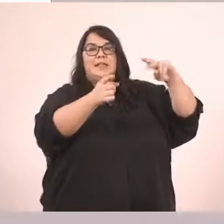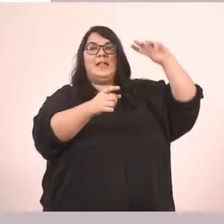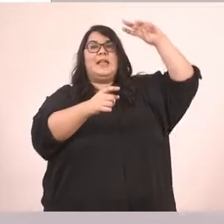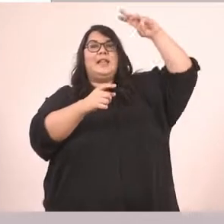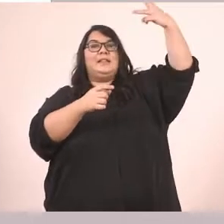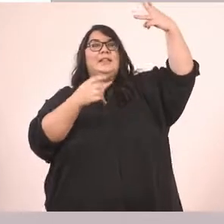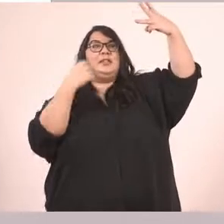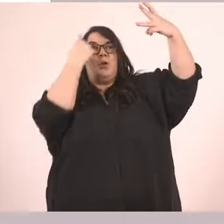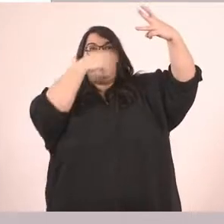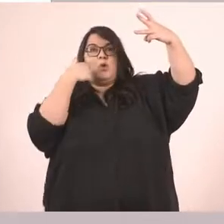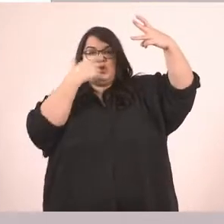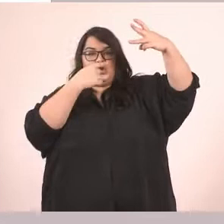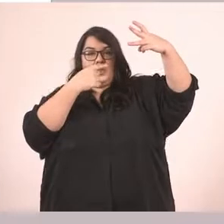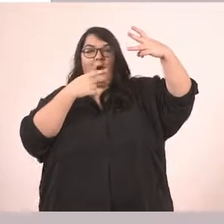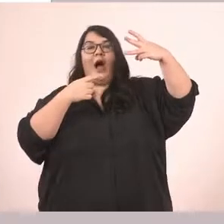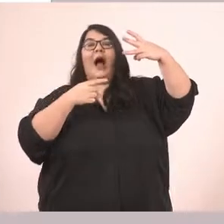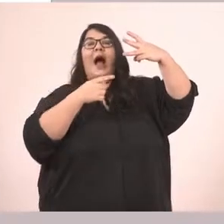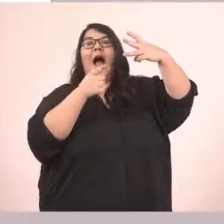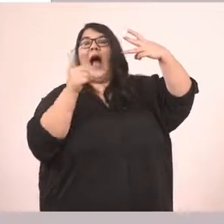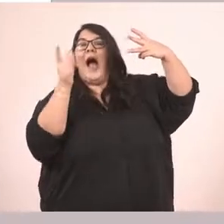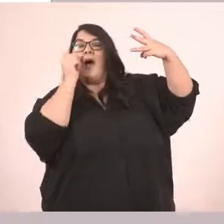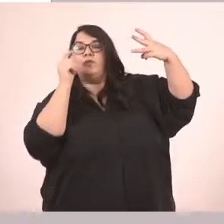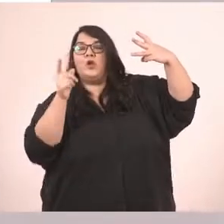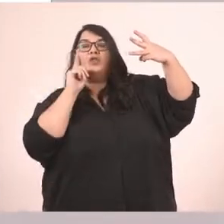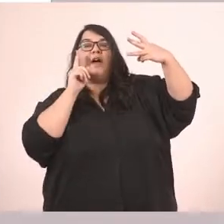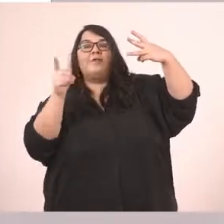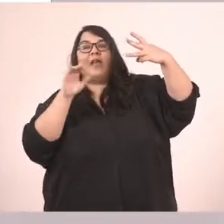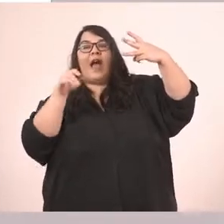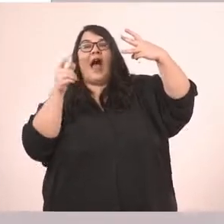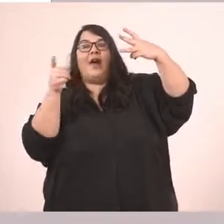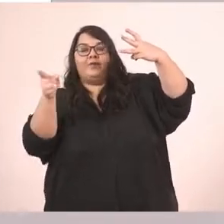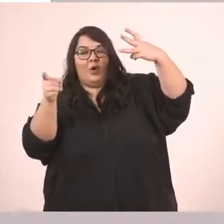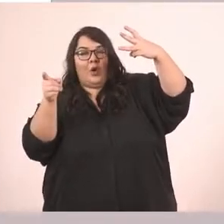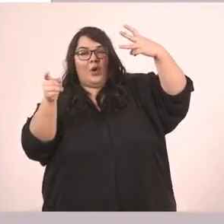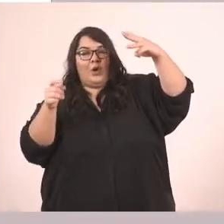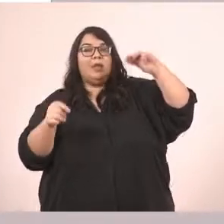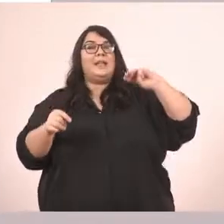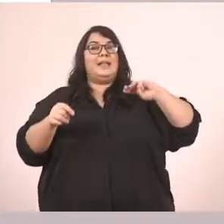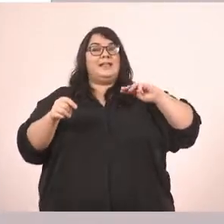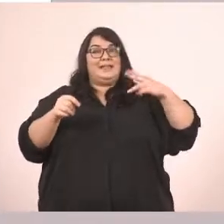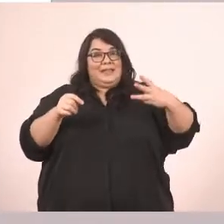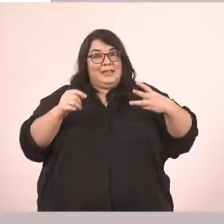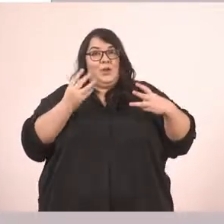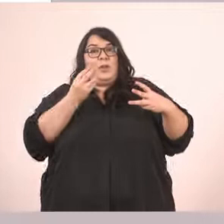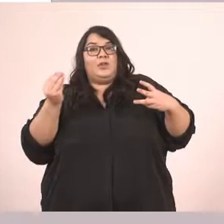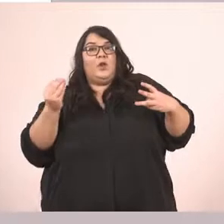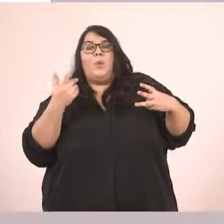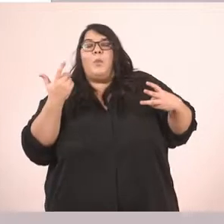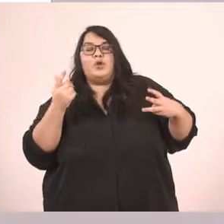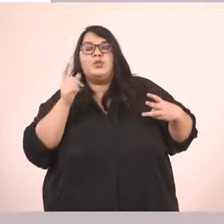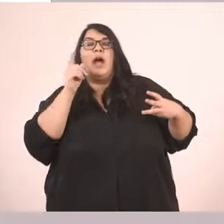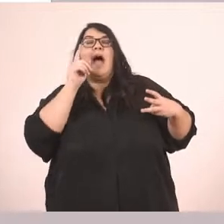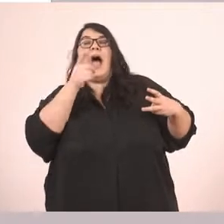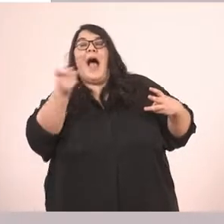πρόσωπο που είναι το αυτός-αυτή-αυτό στον ενικό αριθμό. Και το αυτοί-αυτές